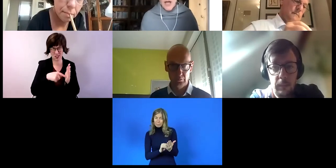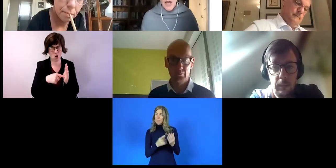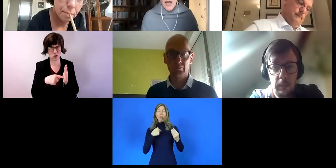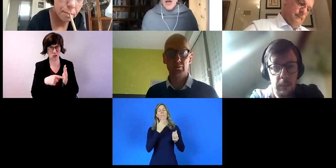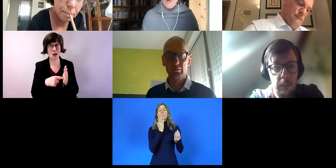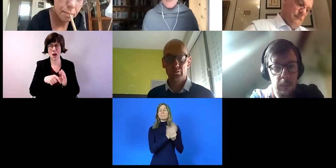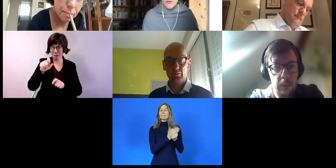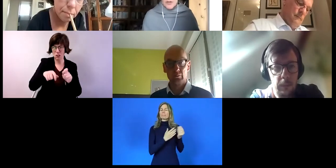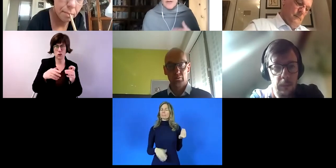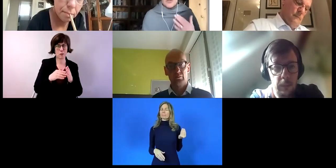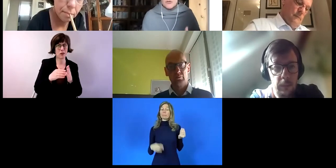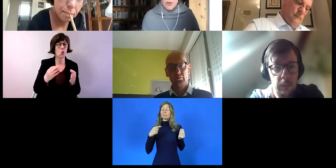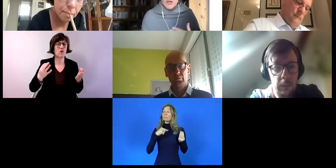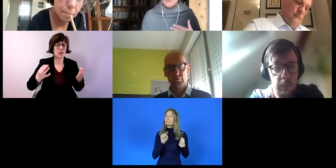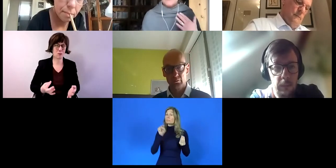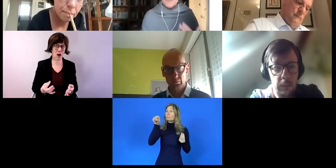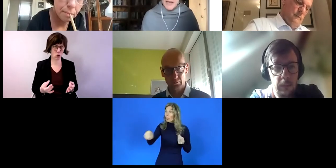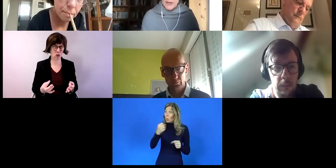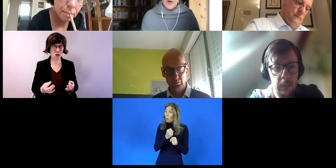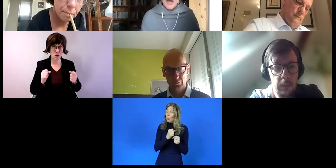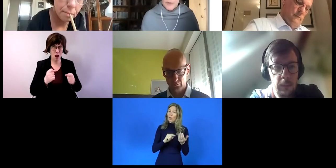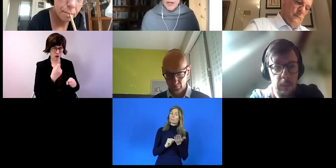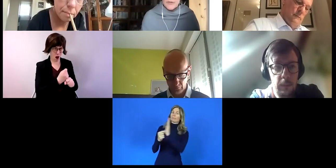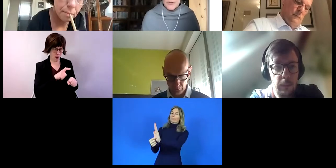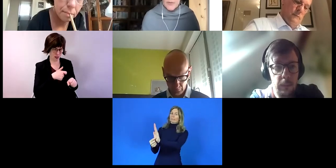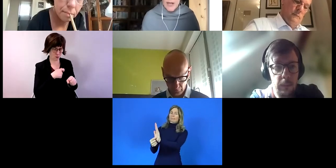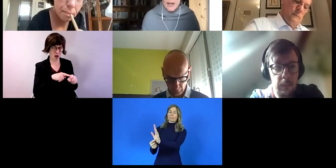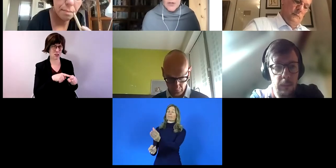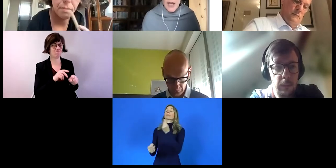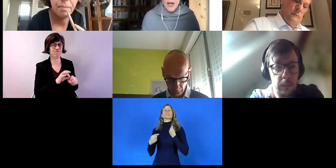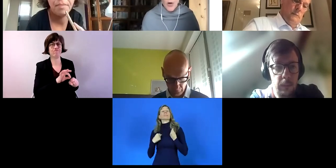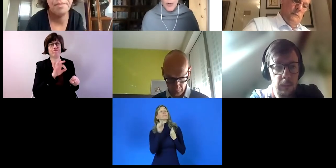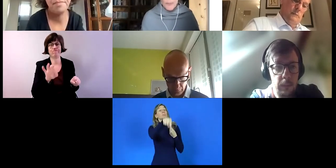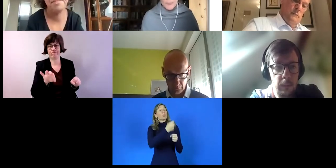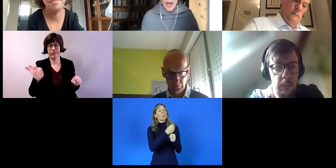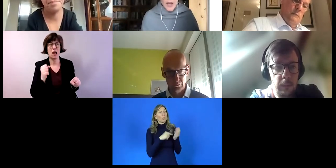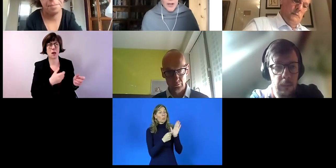Menschen mit Behinderungen brauchen. Und das kann man dann von einem Arbeitsplatz an den anderen eben mitbringen.